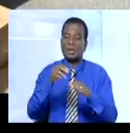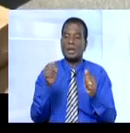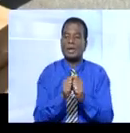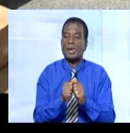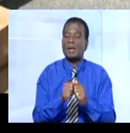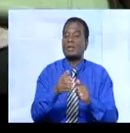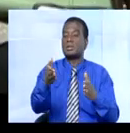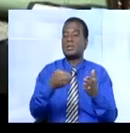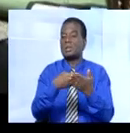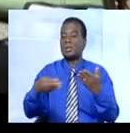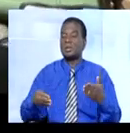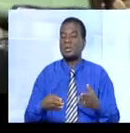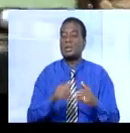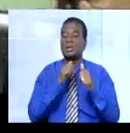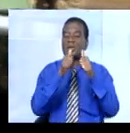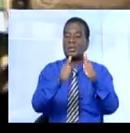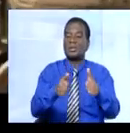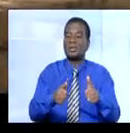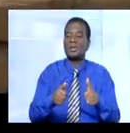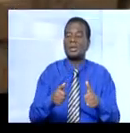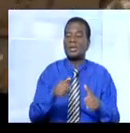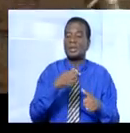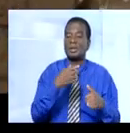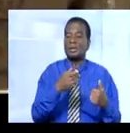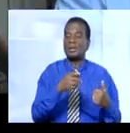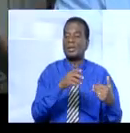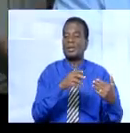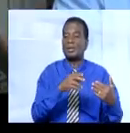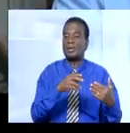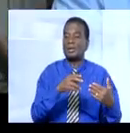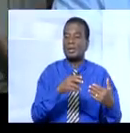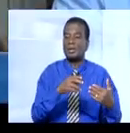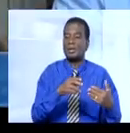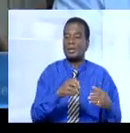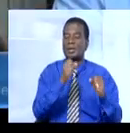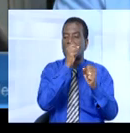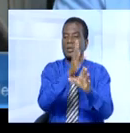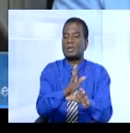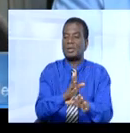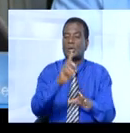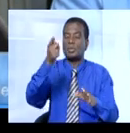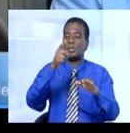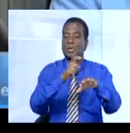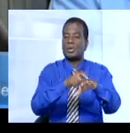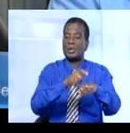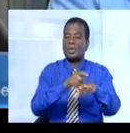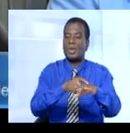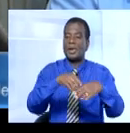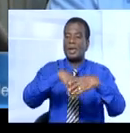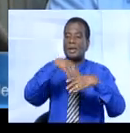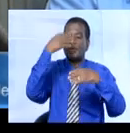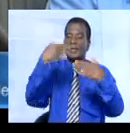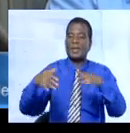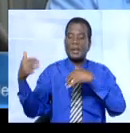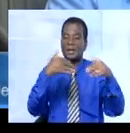ce lot d'équipements, un don qui n'étend guère le patron de la police nationale. Déjà aux premières heures des sorties de la crise post